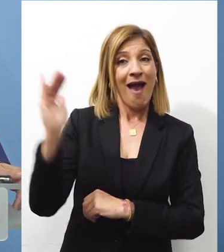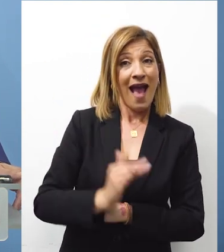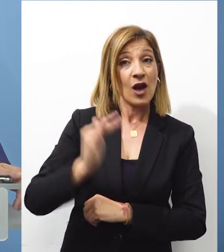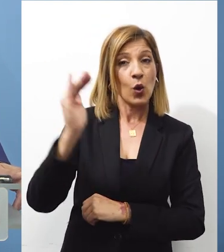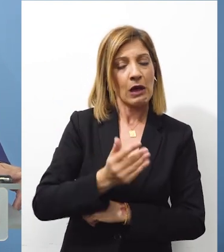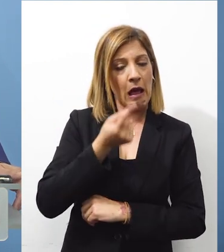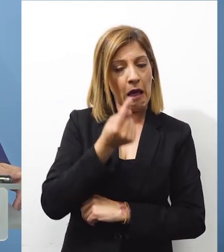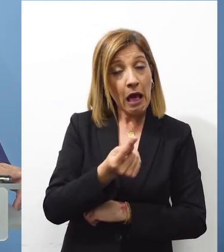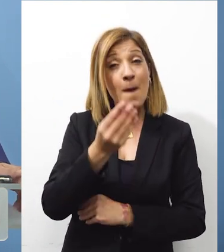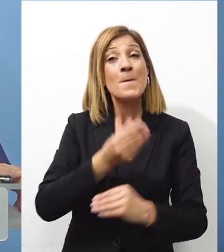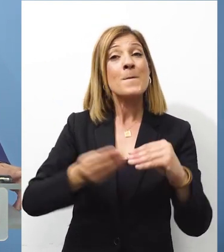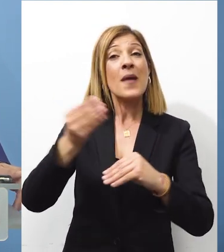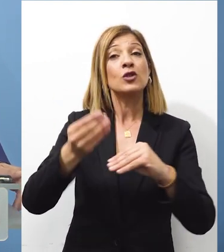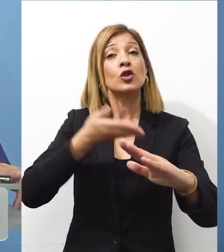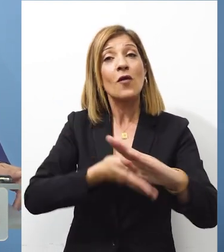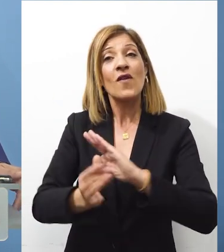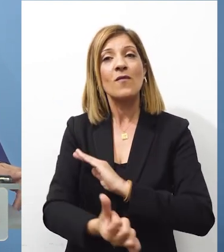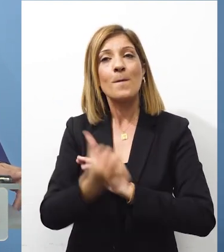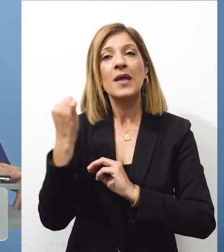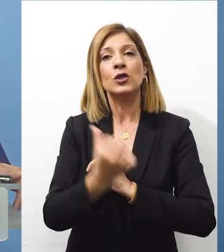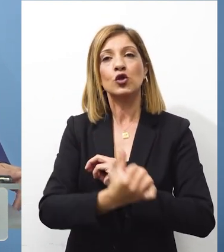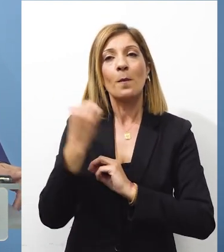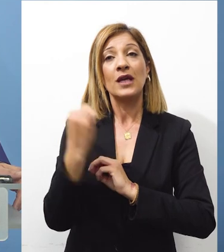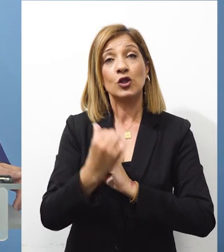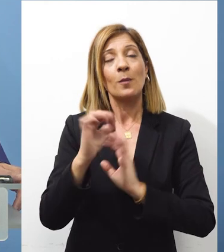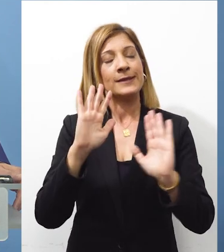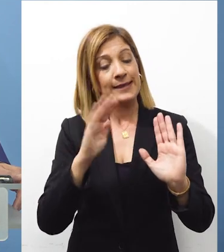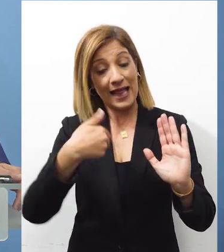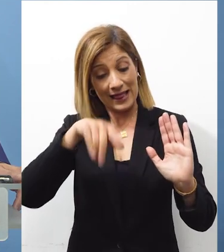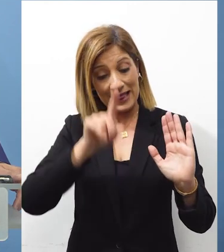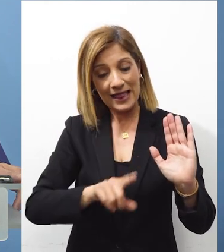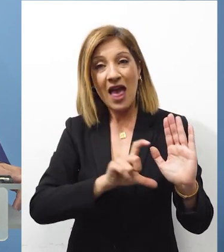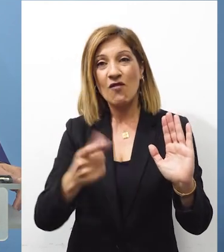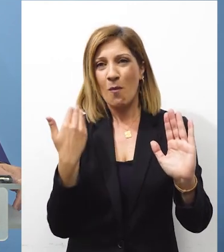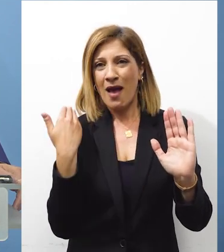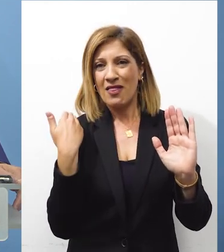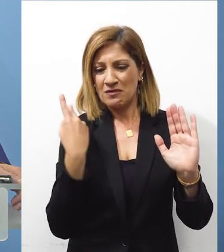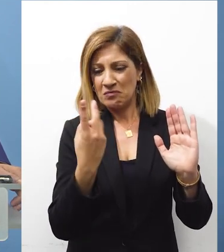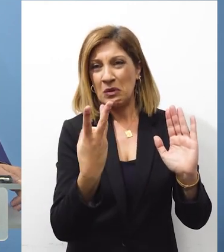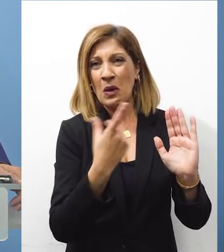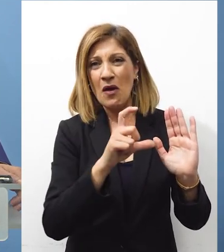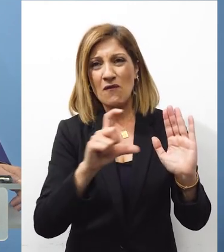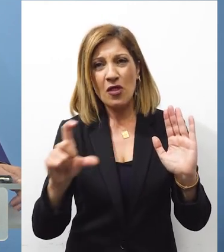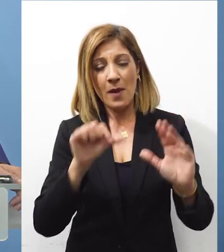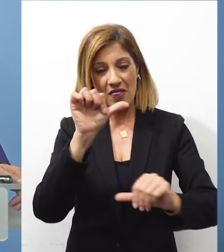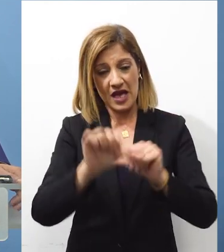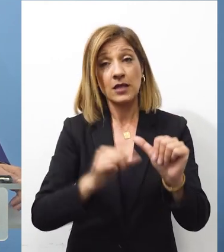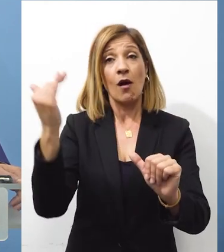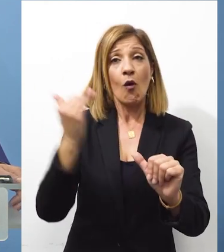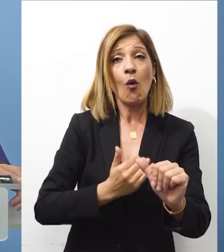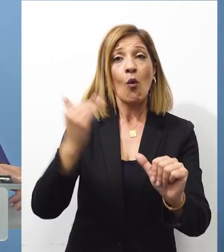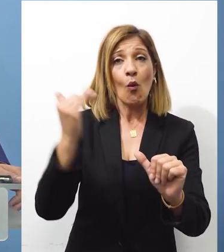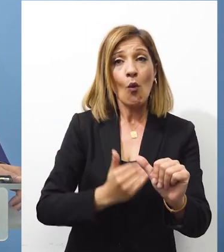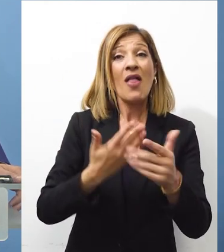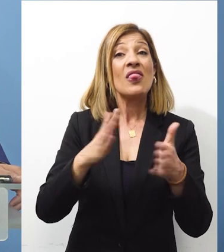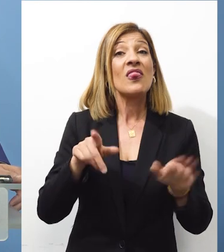Αν εξαιρέσουμε τις τελευταίες εβδομάδες που υπάρχουν αυτές οι αυξημένες μεταναστευτικές ροές σχεδόν αποκλειστικά